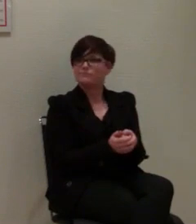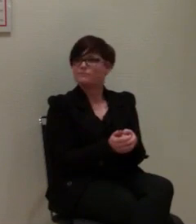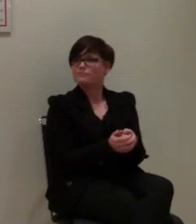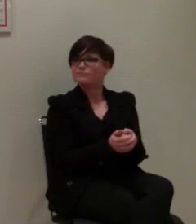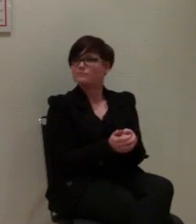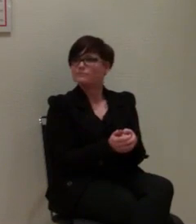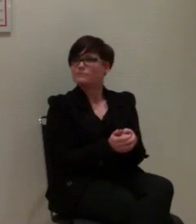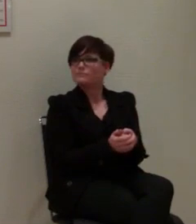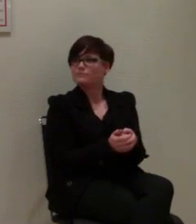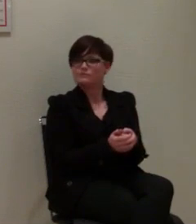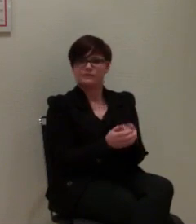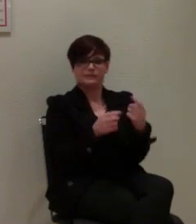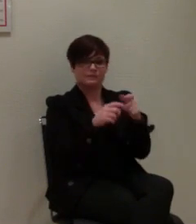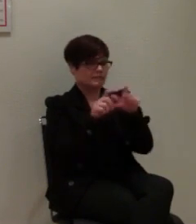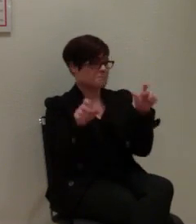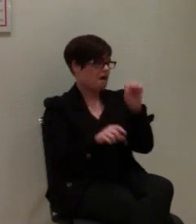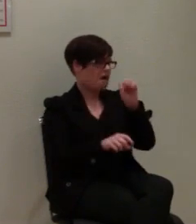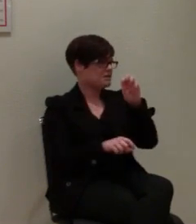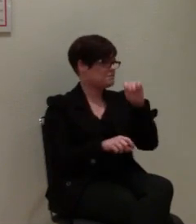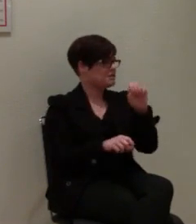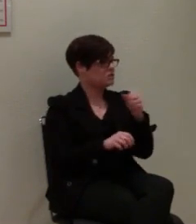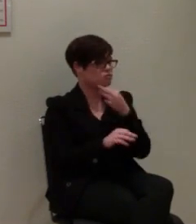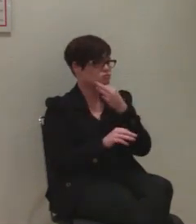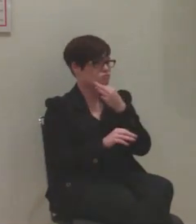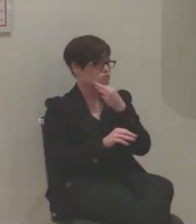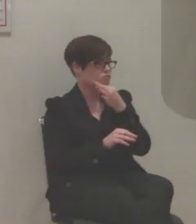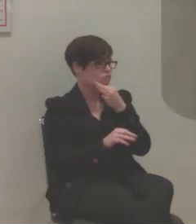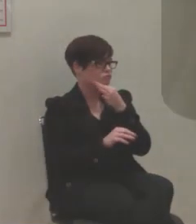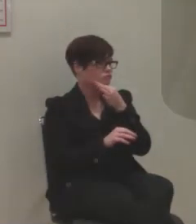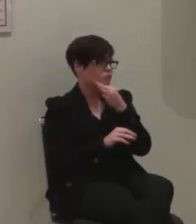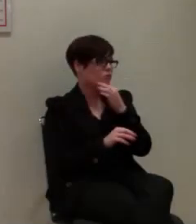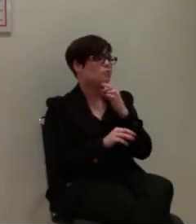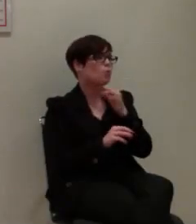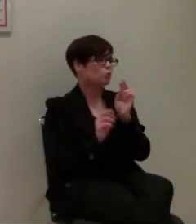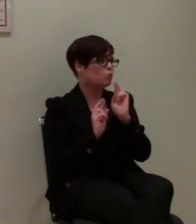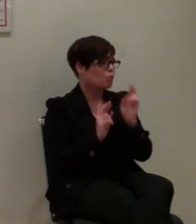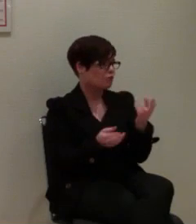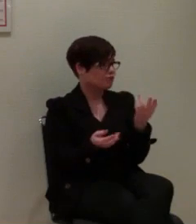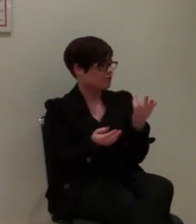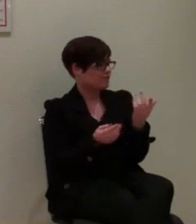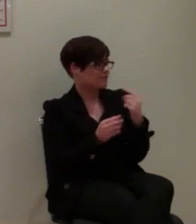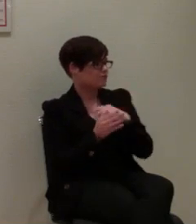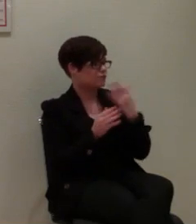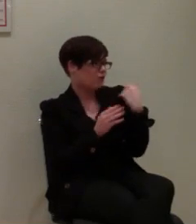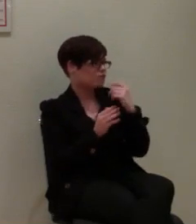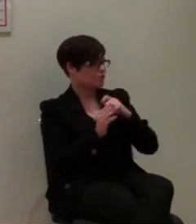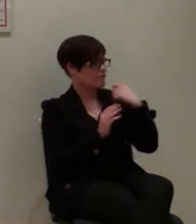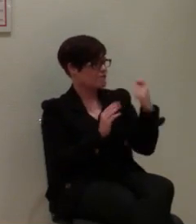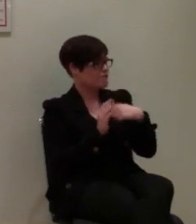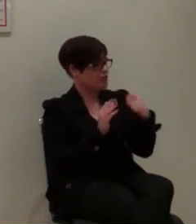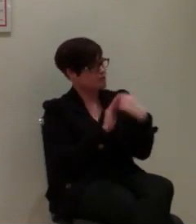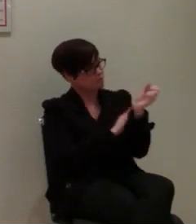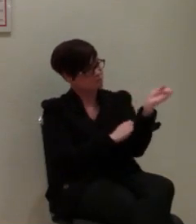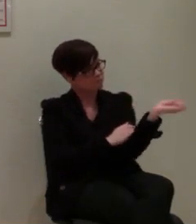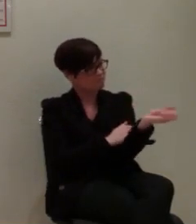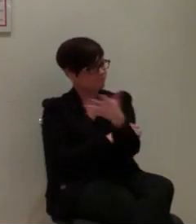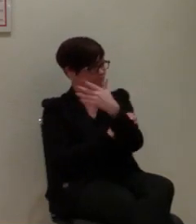Befassen wir uns mit dem Thema SMS-Notruf? Das ist eigentlich ganz einfach. Das hat eigentlich der Film auch ganz gut gezeigt.